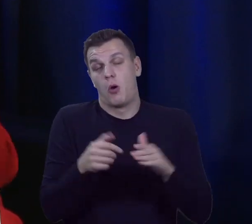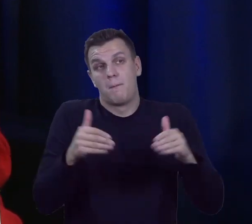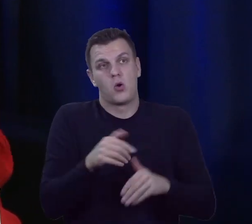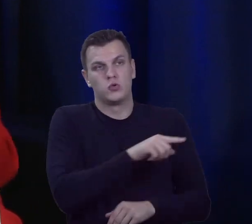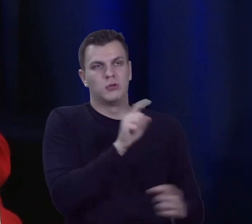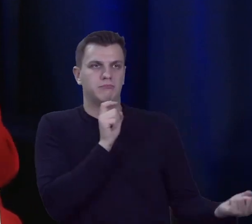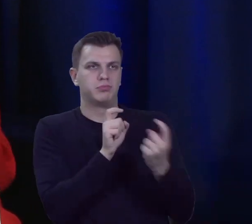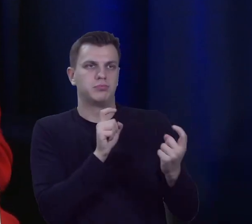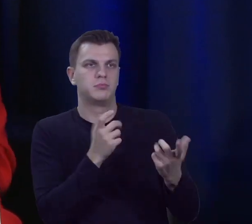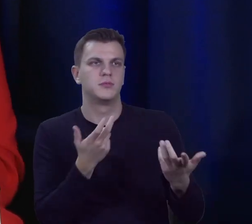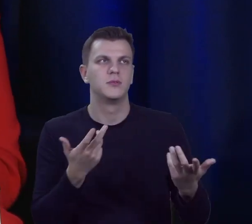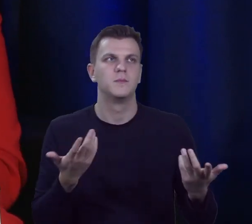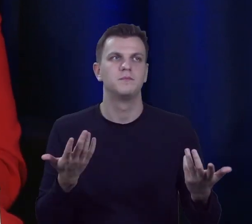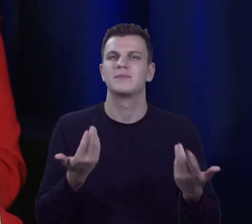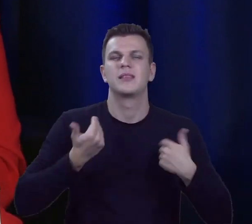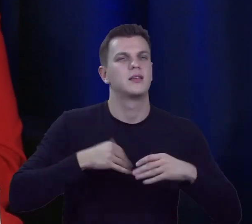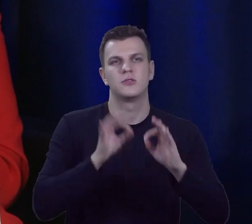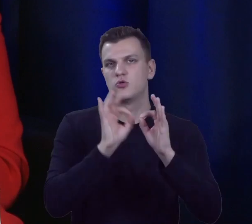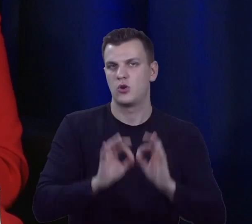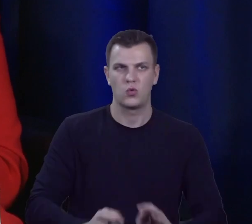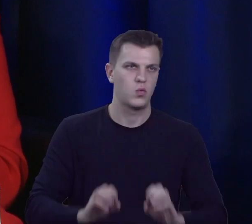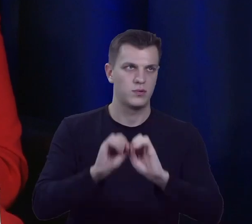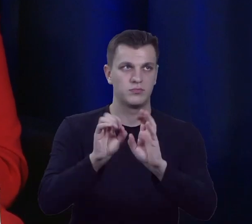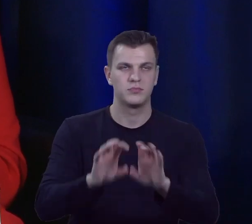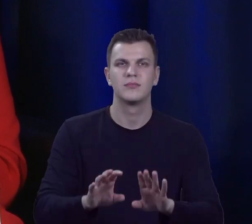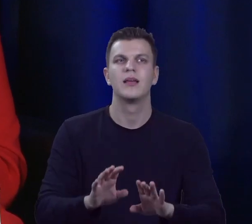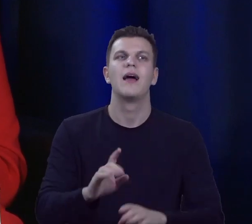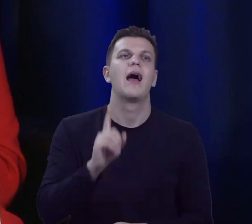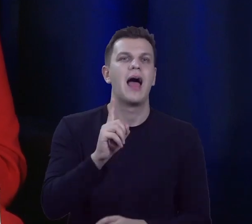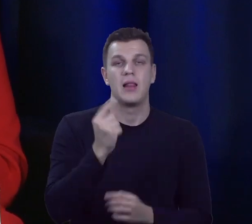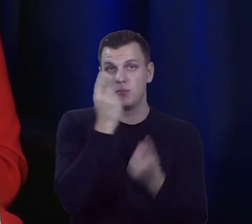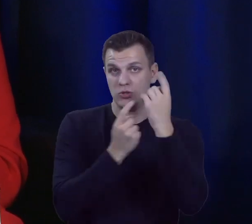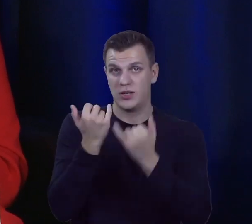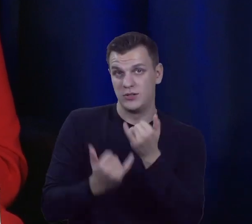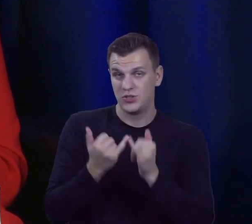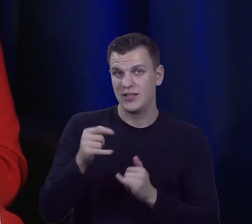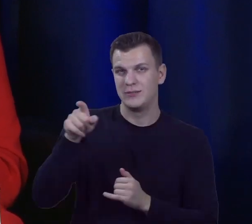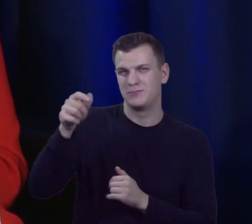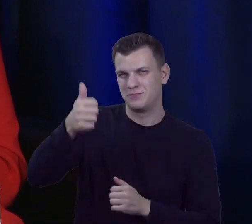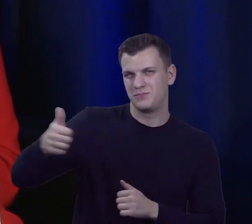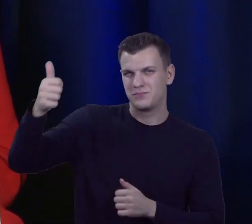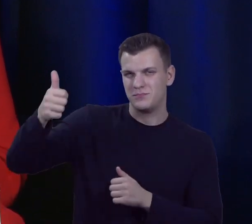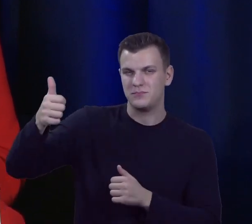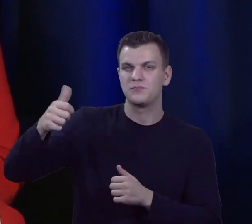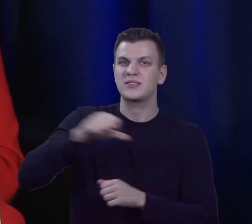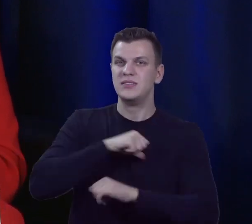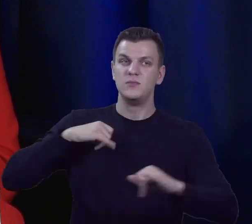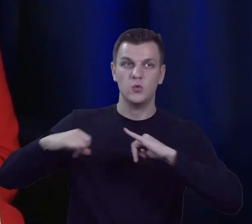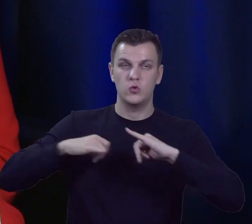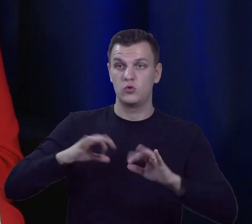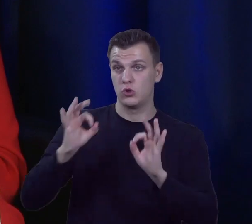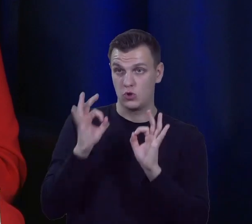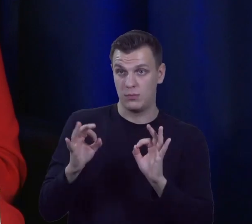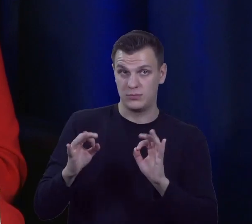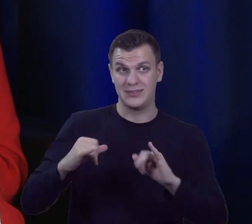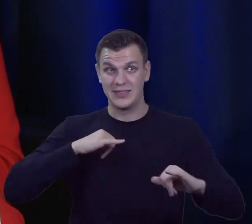wchodzić w jakieś szczegóły w tym zakresie. Ale myślę, że dobrze zarządzający swoim samorządem będzie widział tylko